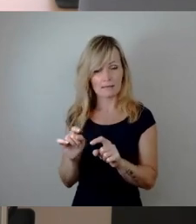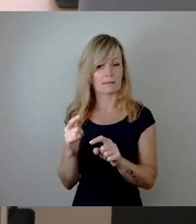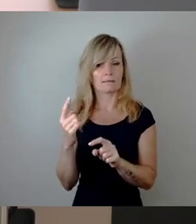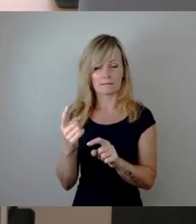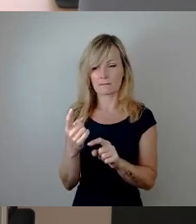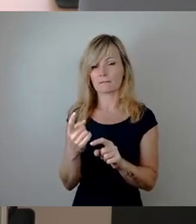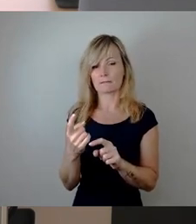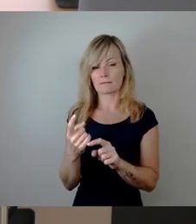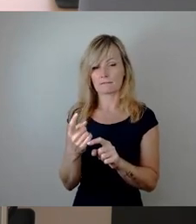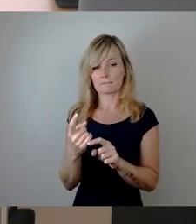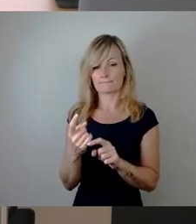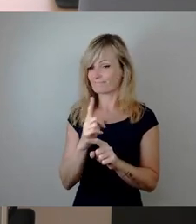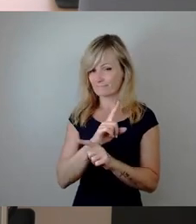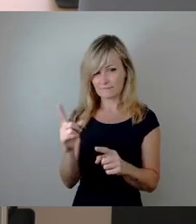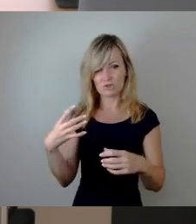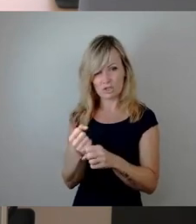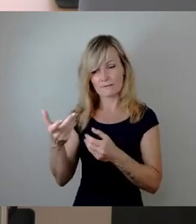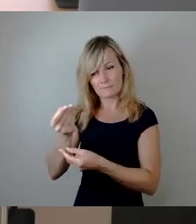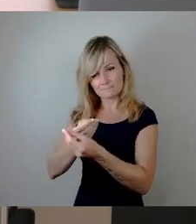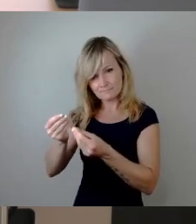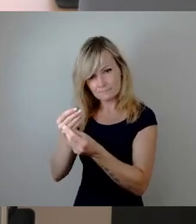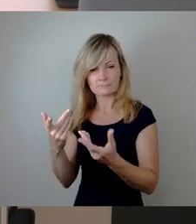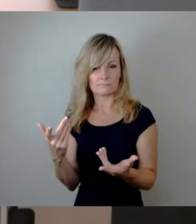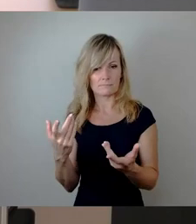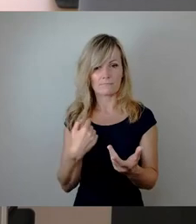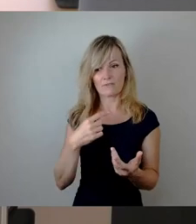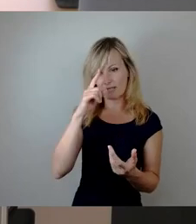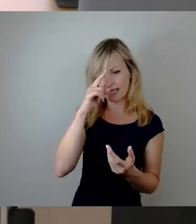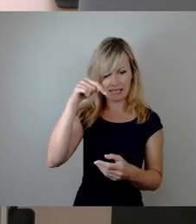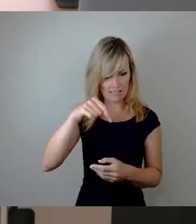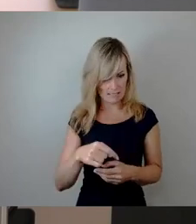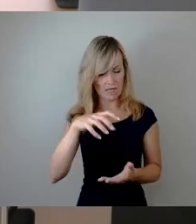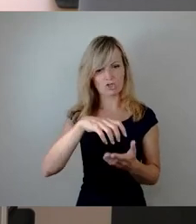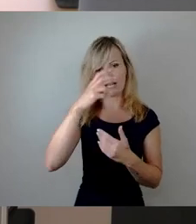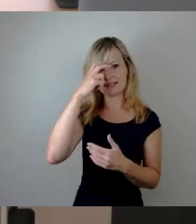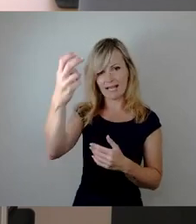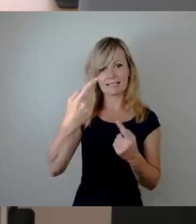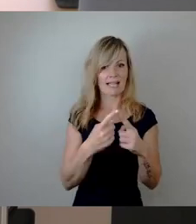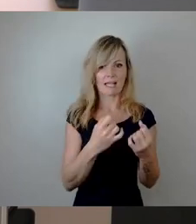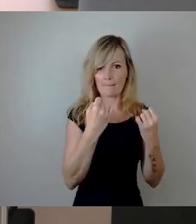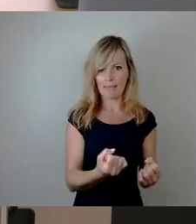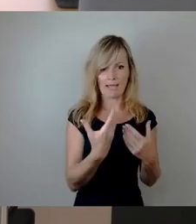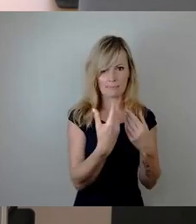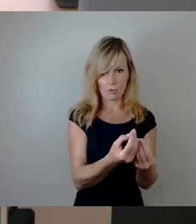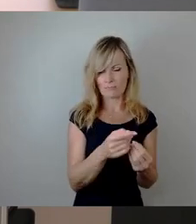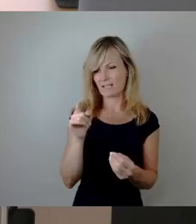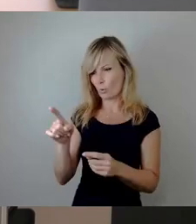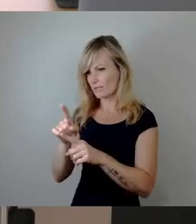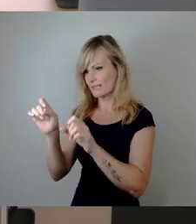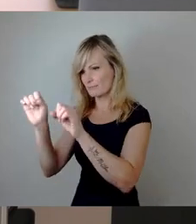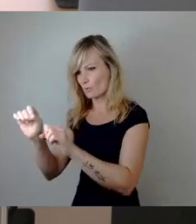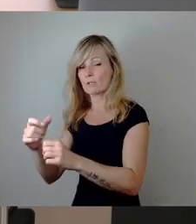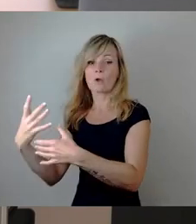abgebildet werden, wo wir ja davon ausgehen müssen, dass sie hier im Rat andere Mehrheiten finden, durch die Bank in den Rat